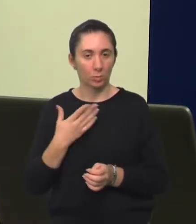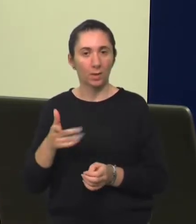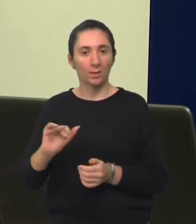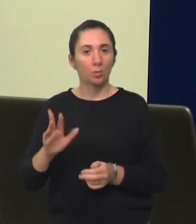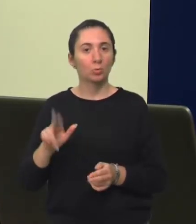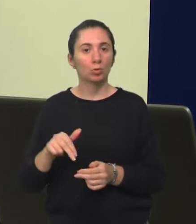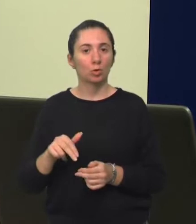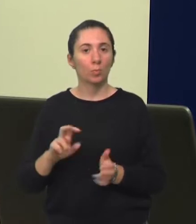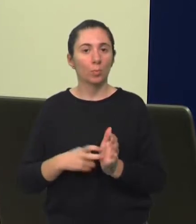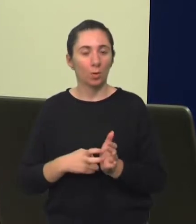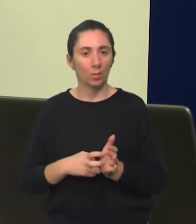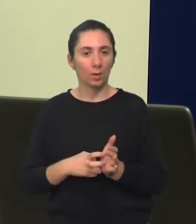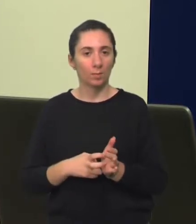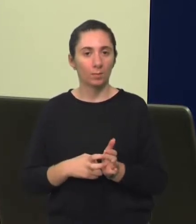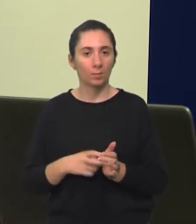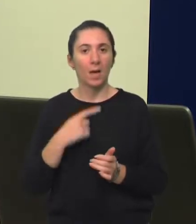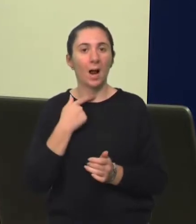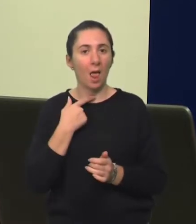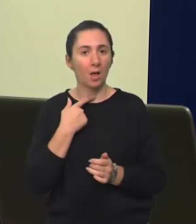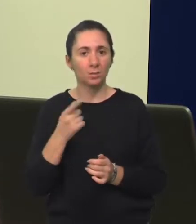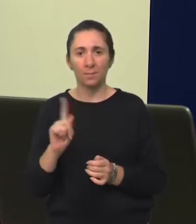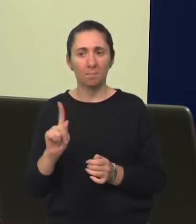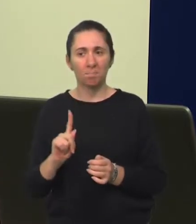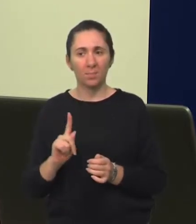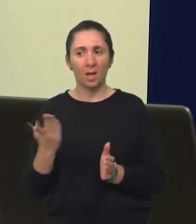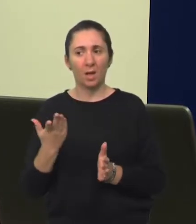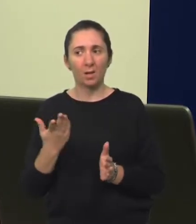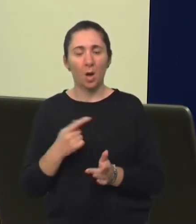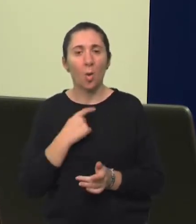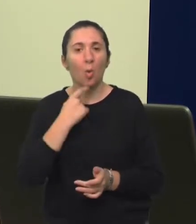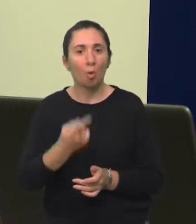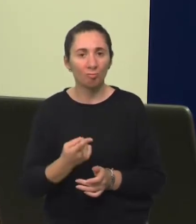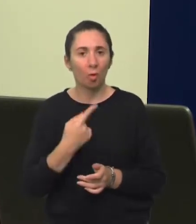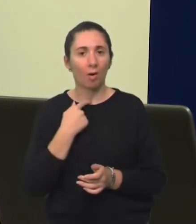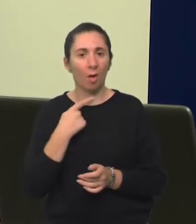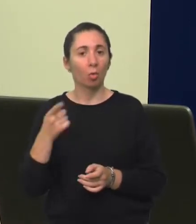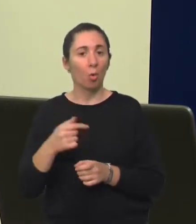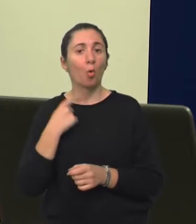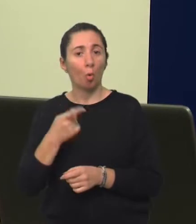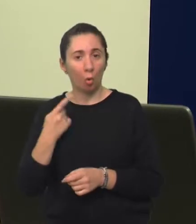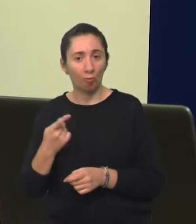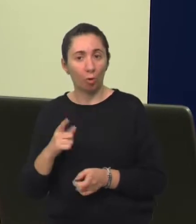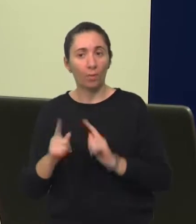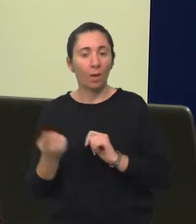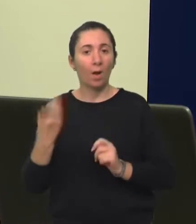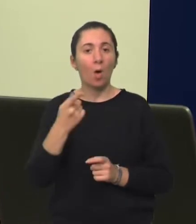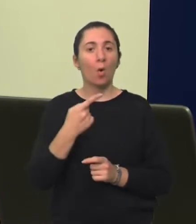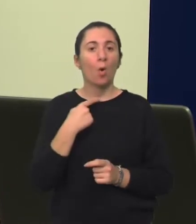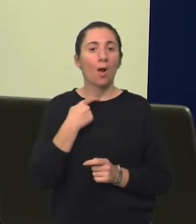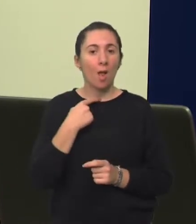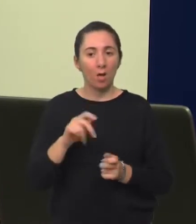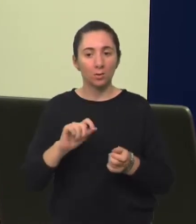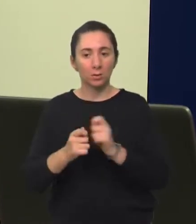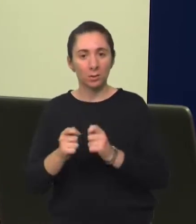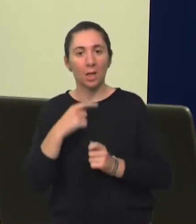da djete može imati problema sa glasovima, dakle ne samo načinom kako izgovara glasove, to je već govor, već je sa tim kako te glasove slaže u